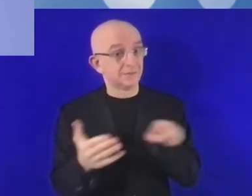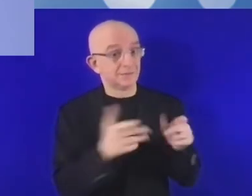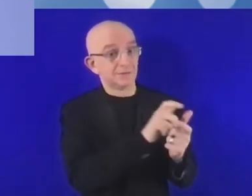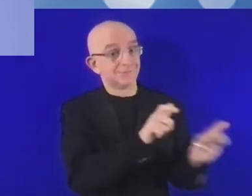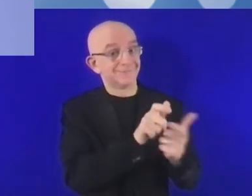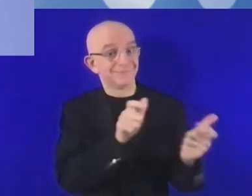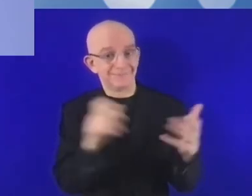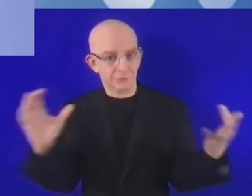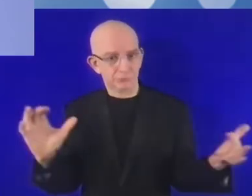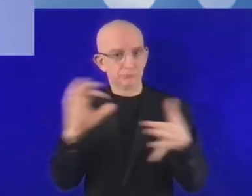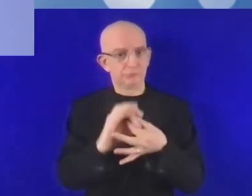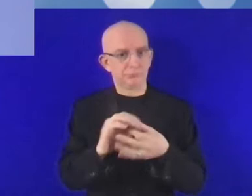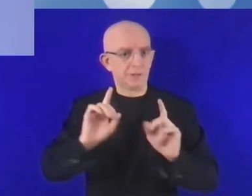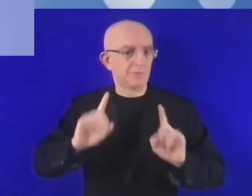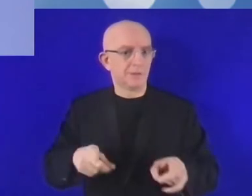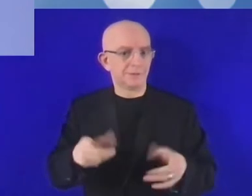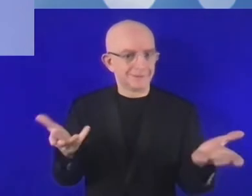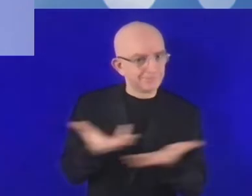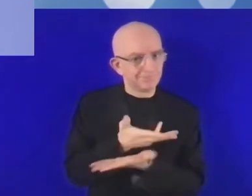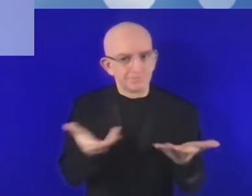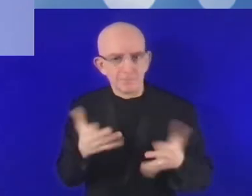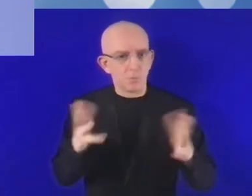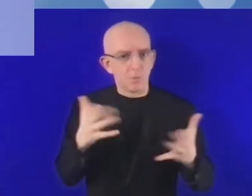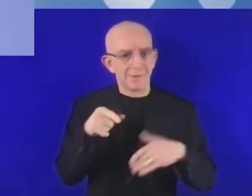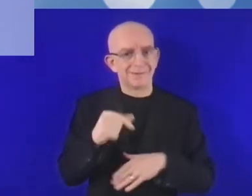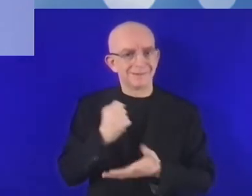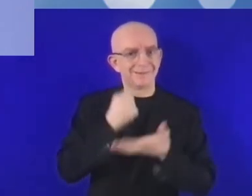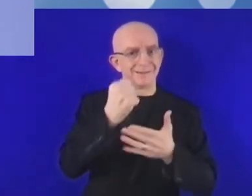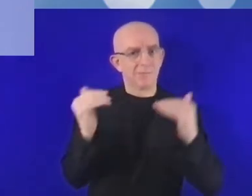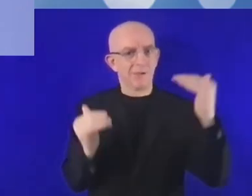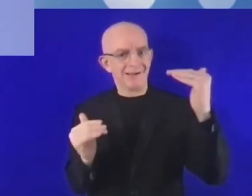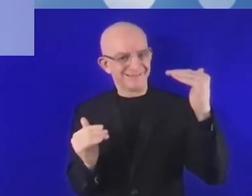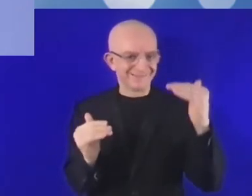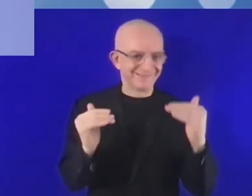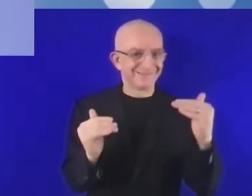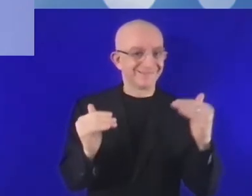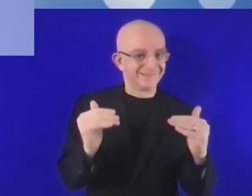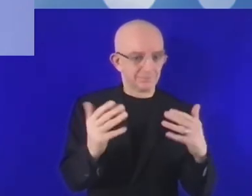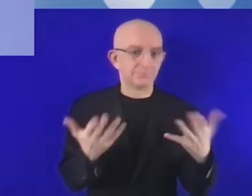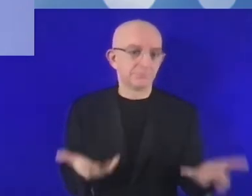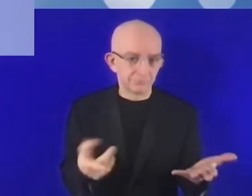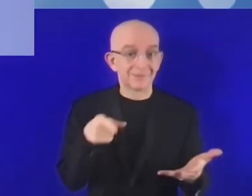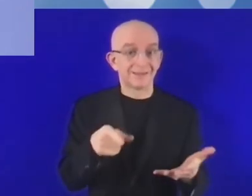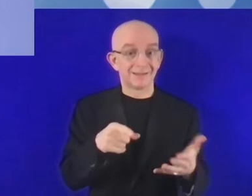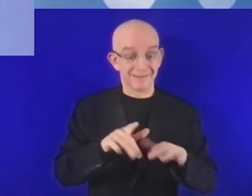Oczywiście przepaść cyfrowa nie jest naszą jedyną obawą.